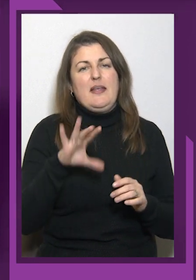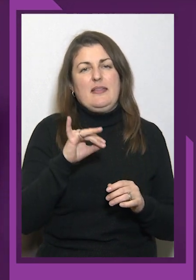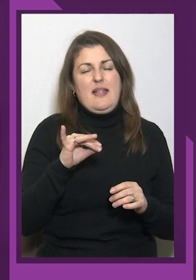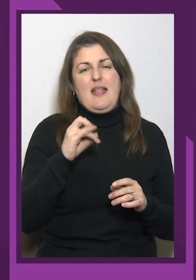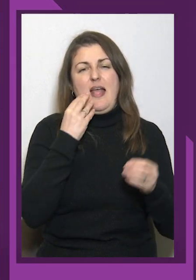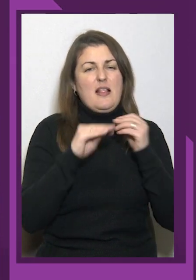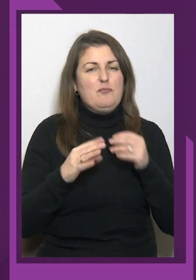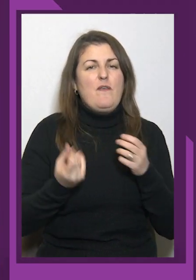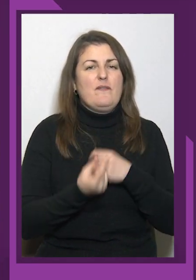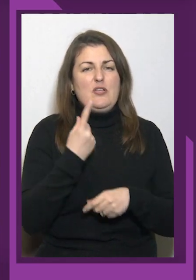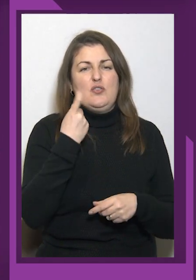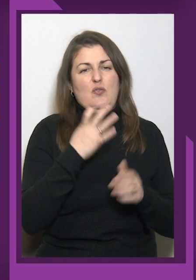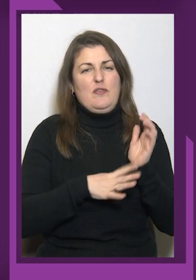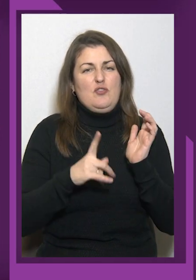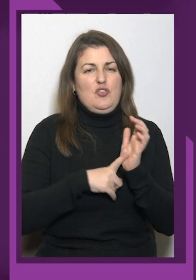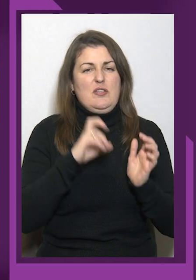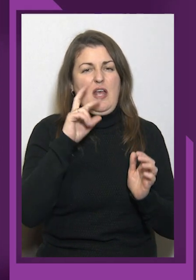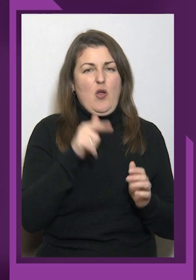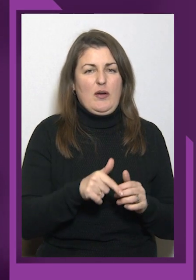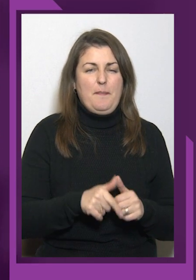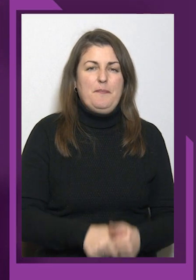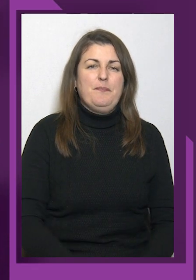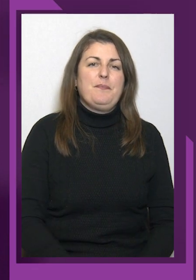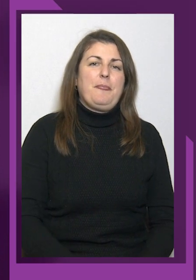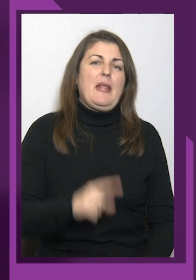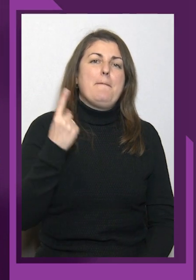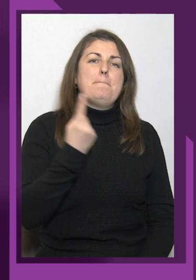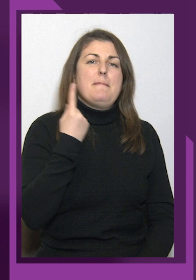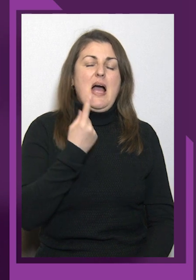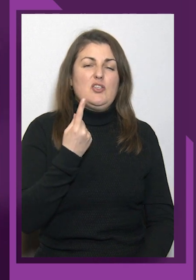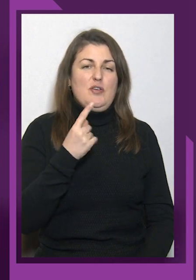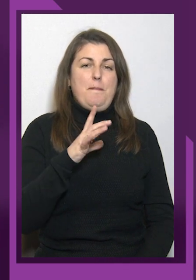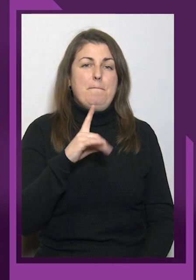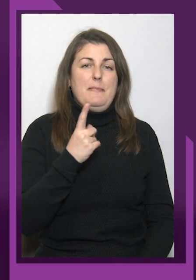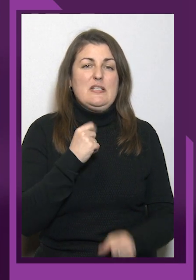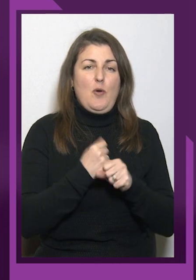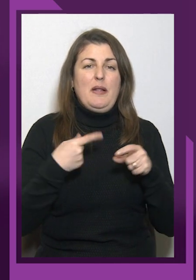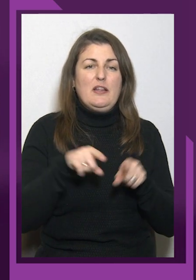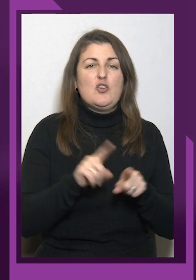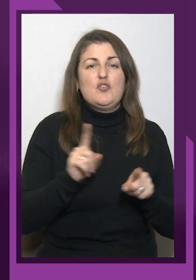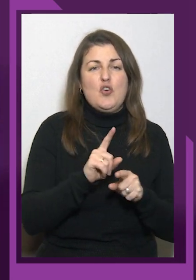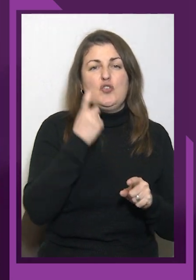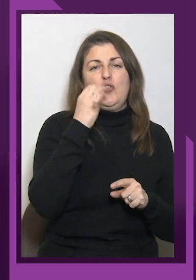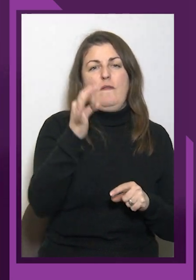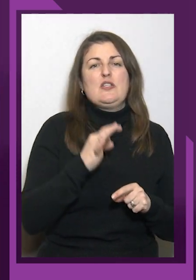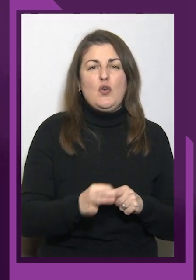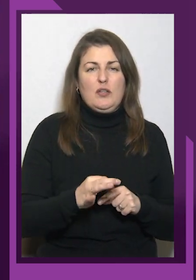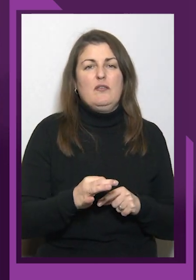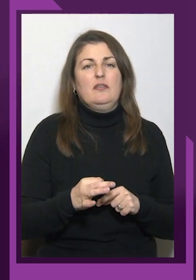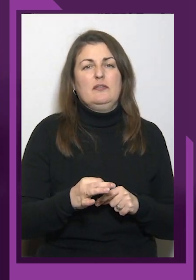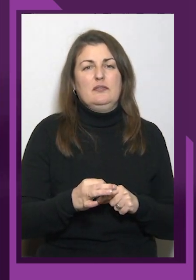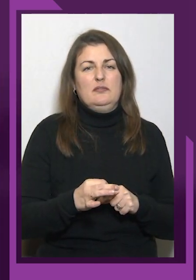Першим підходом зробили те, що 100% я міг пожати, далі вже